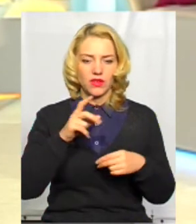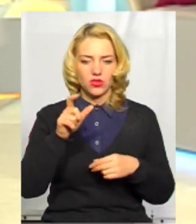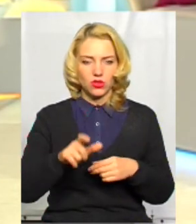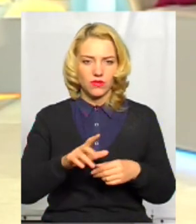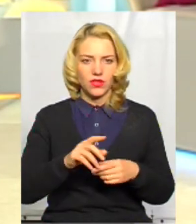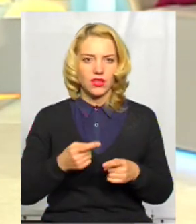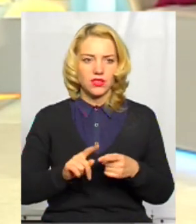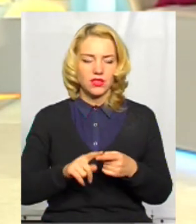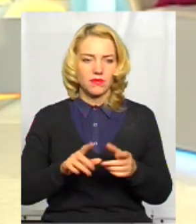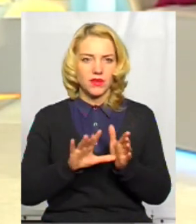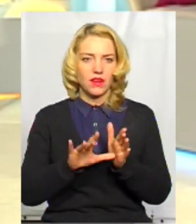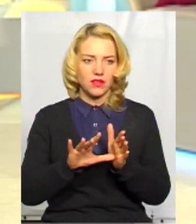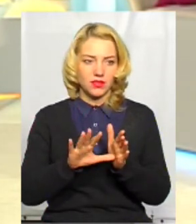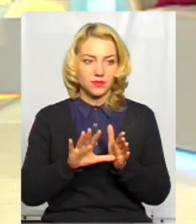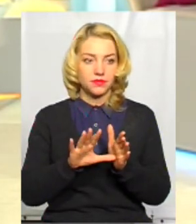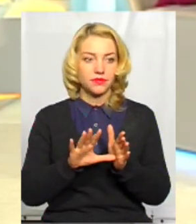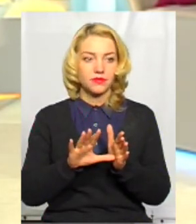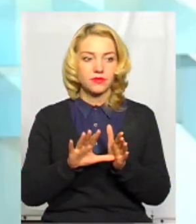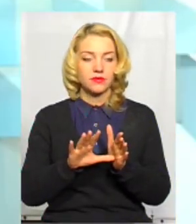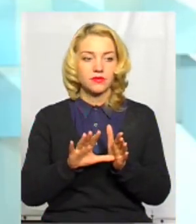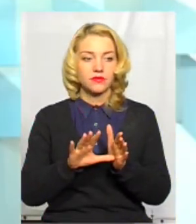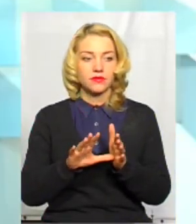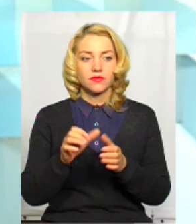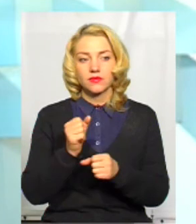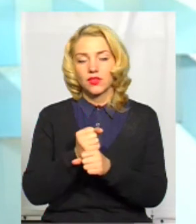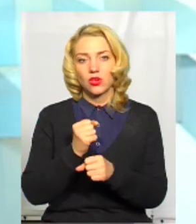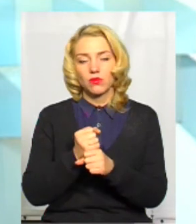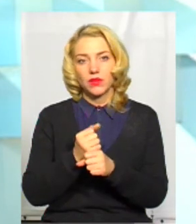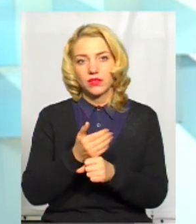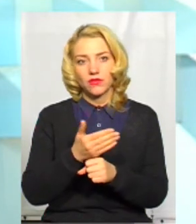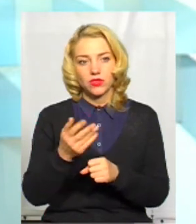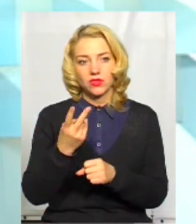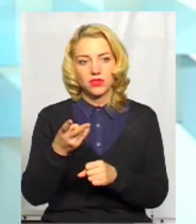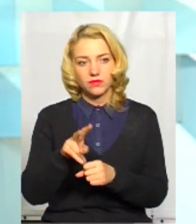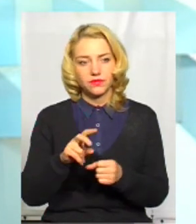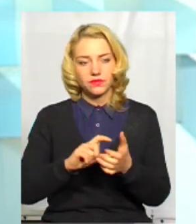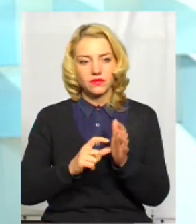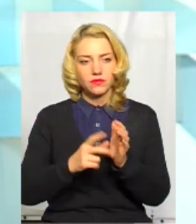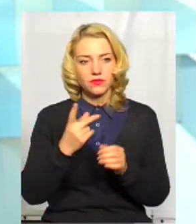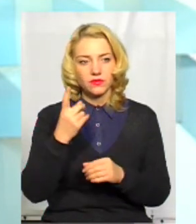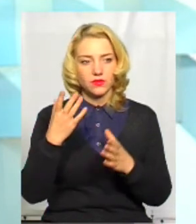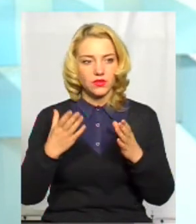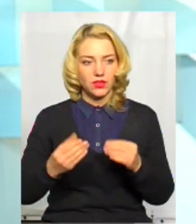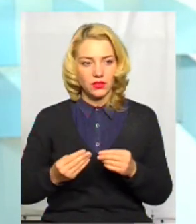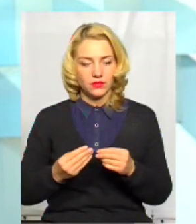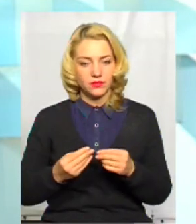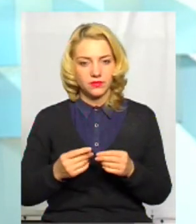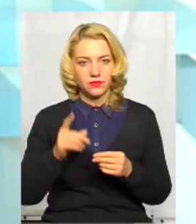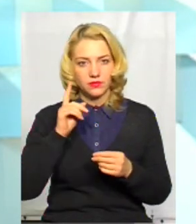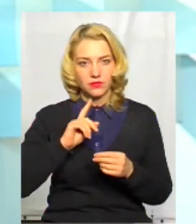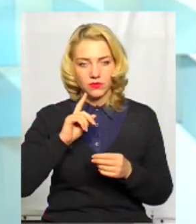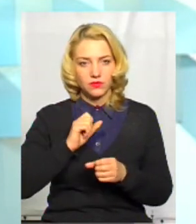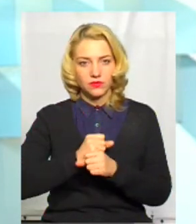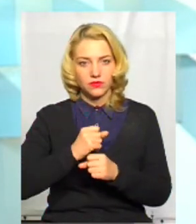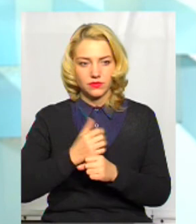називається бригада. Роблять вони дві квартири за один день. Поки що зробили